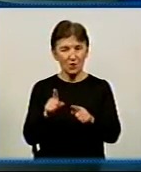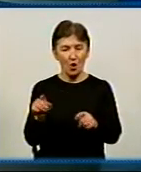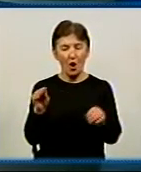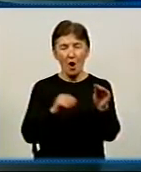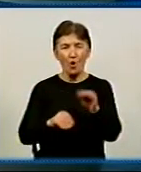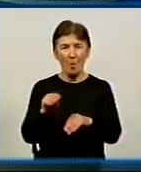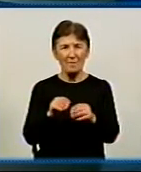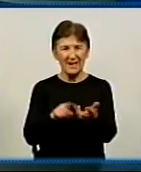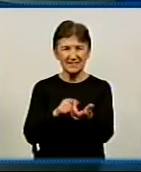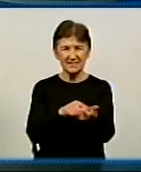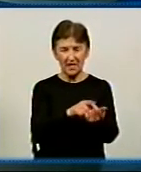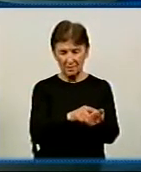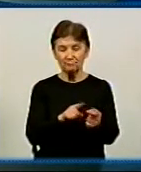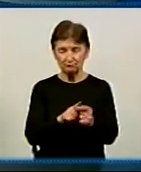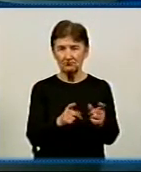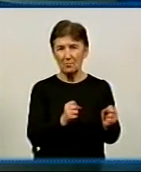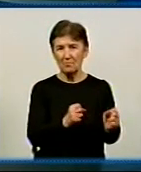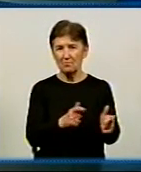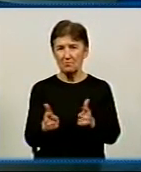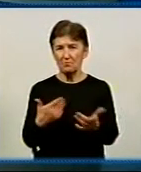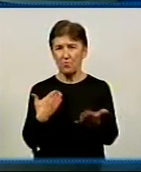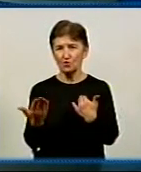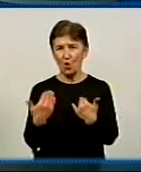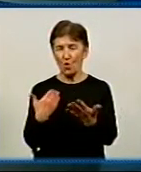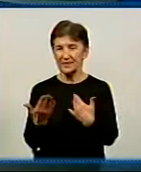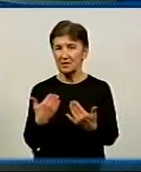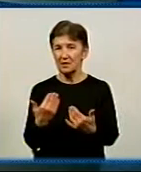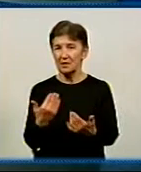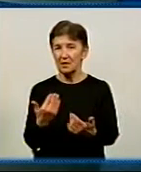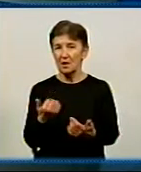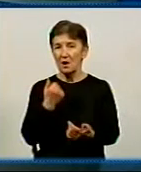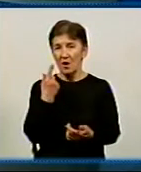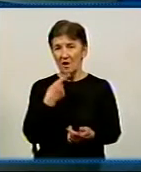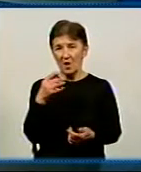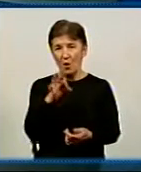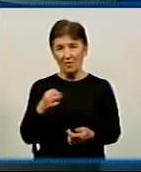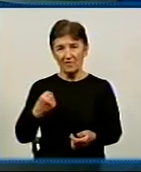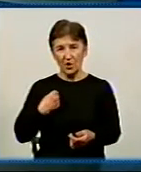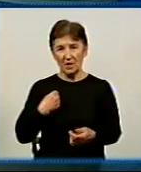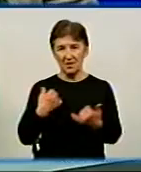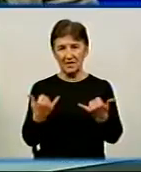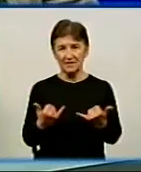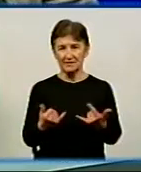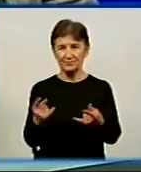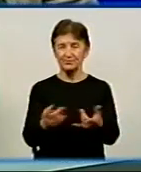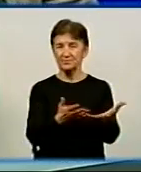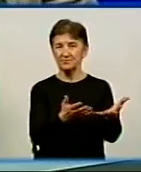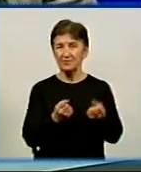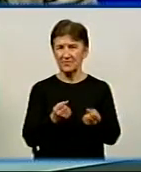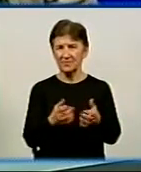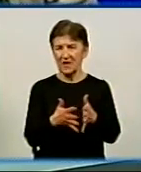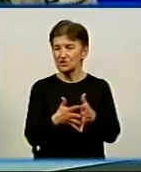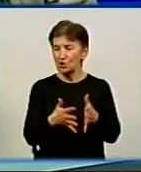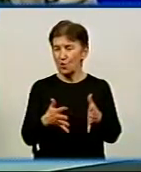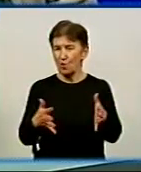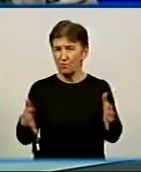в роботі з воєнним. Коли ми говоримо непосредственно о воєнному капелланстві, ми беремо сьогодні дуже велику і широку полосу.